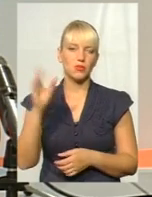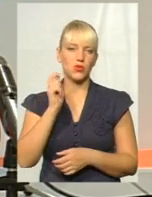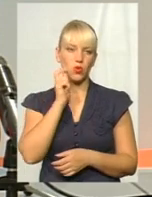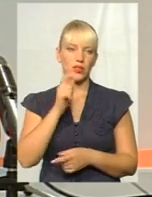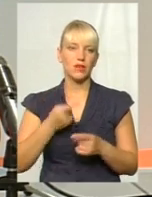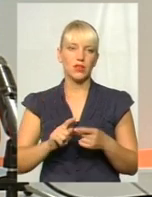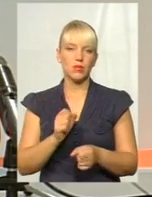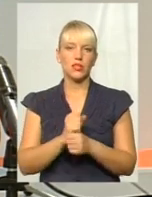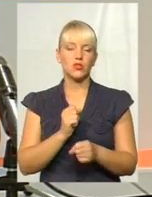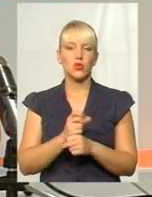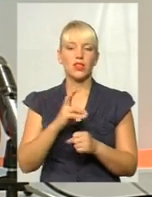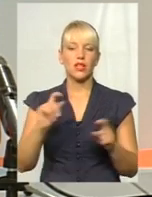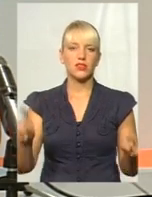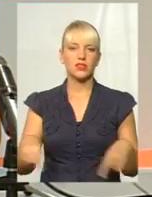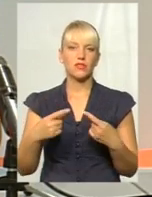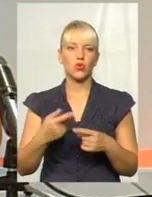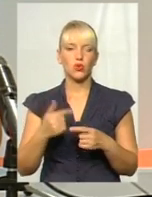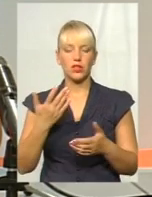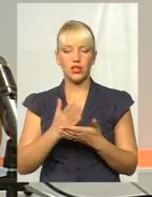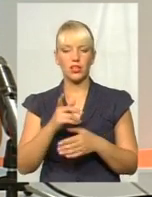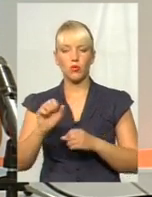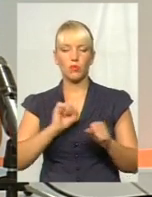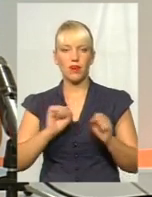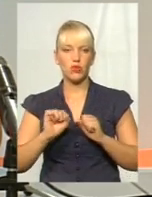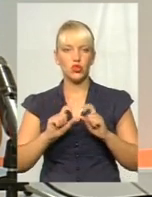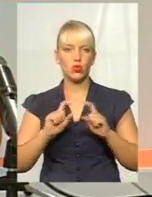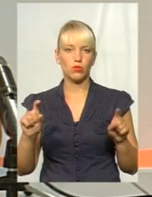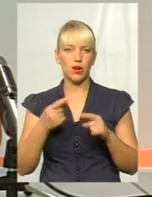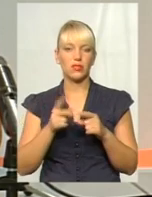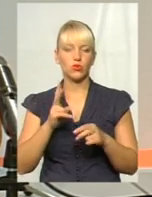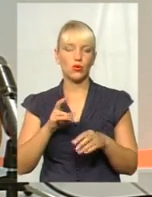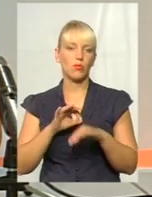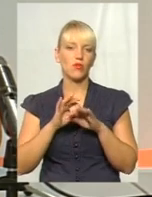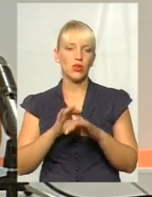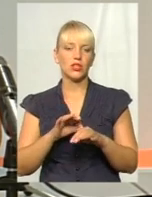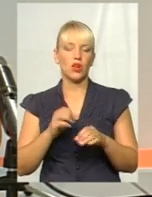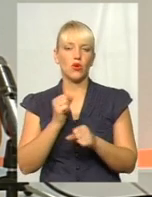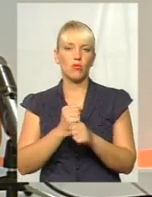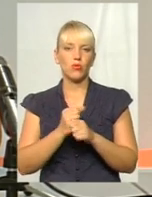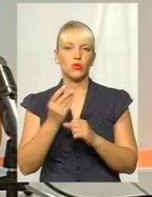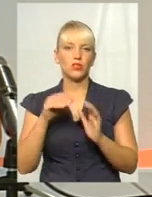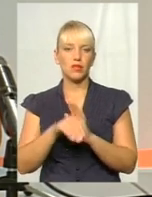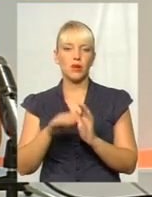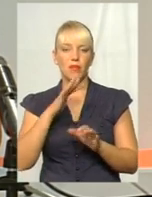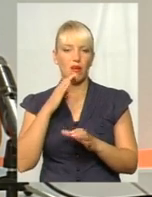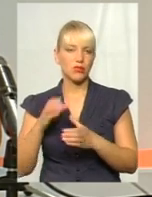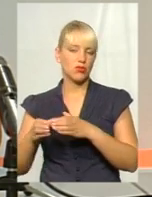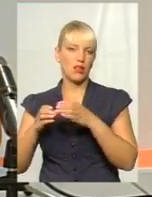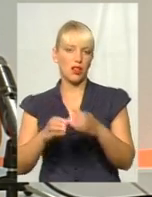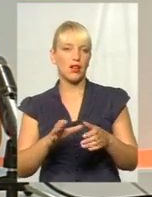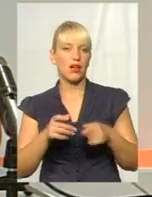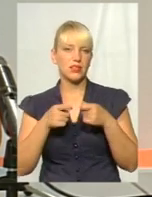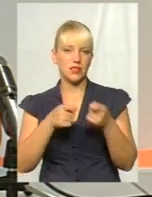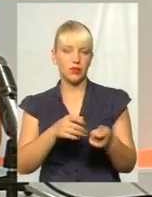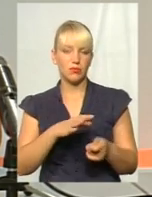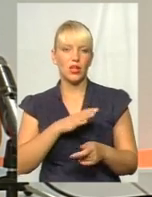працює над створенням управляючої, керуючої компанії, і також веде роботу з інвесторами. Вже не одна делегація туди приїжджала і